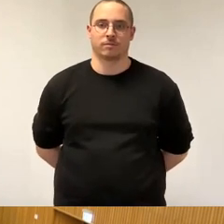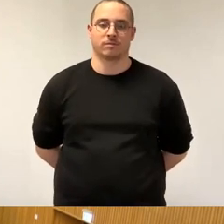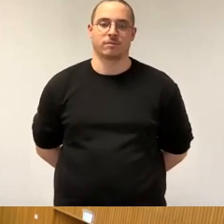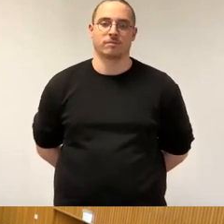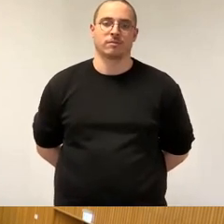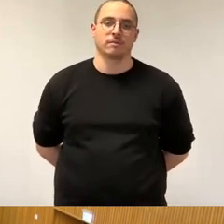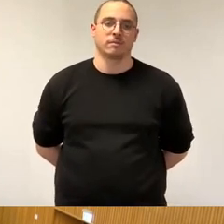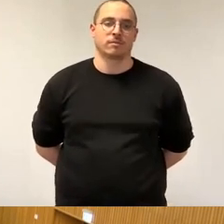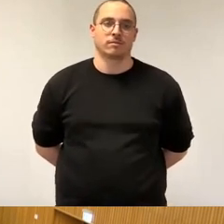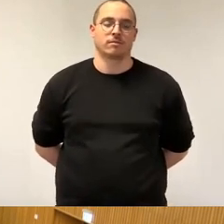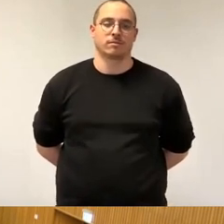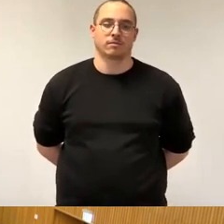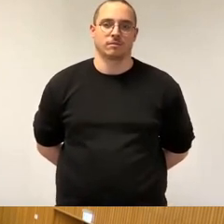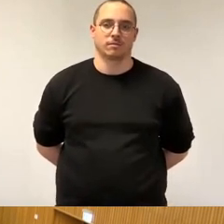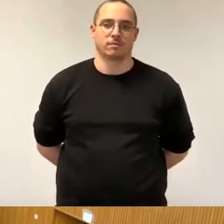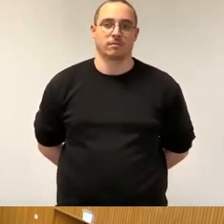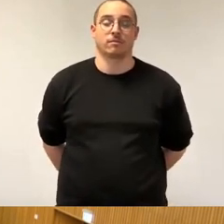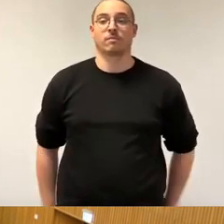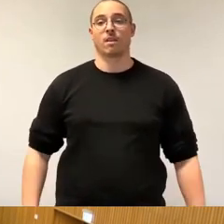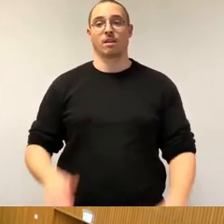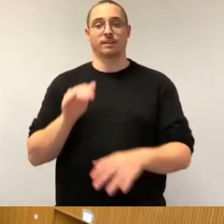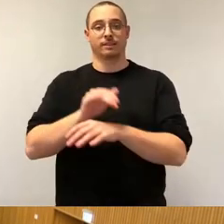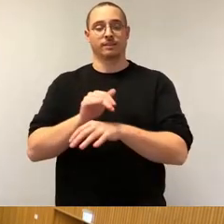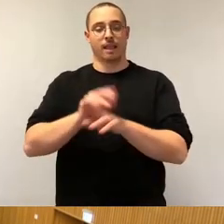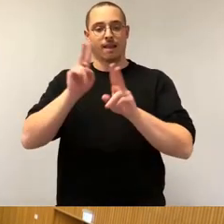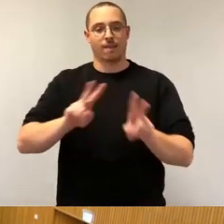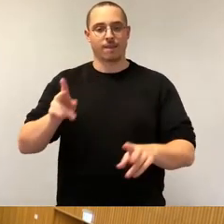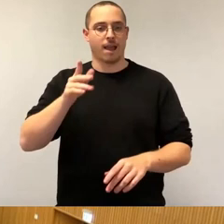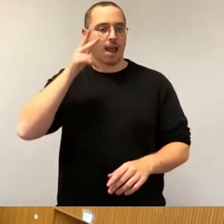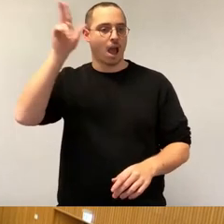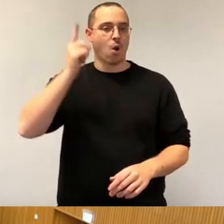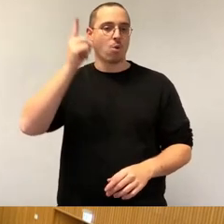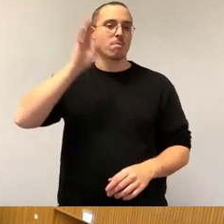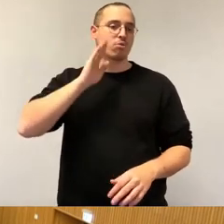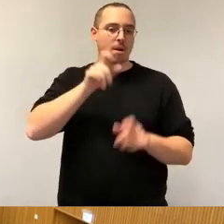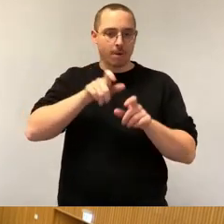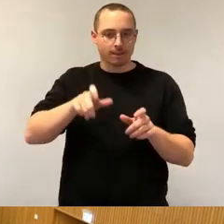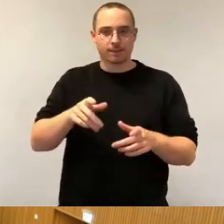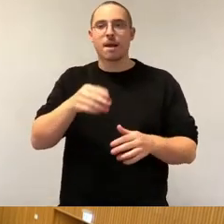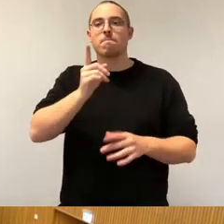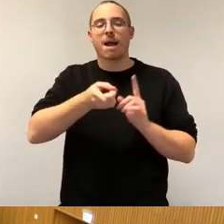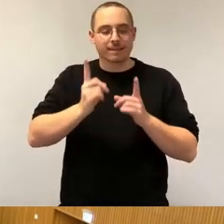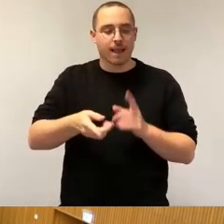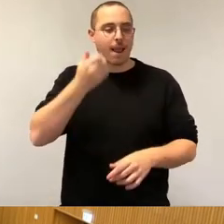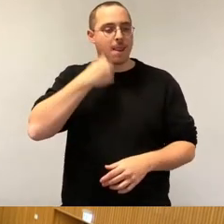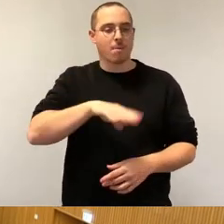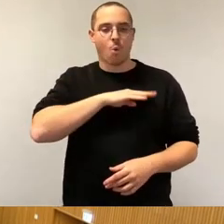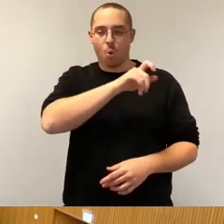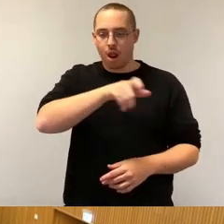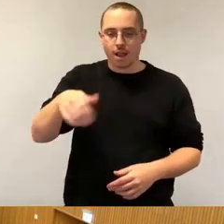Sehr geehrter Herr Oberbürgermeister, liebe Kolleginnen und Kollegen, liebe Zuschauer am Livestream, liebe Zuschauer hier im Saal.